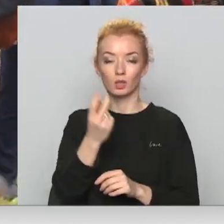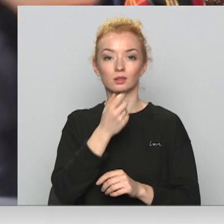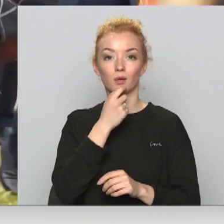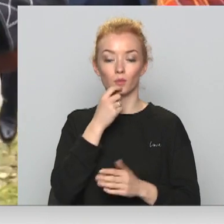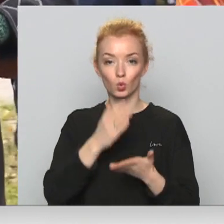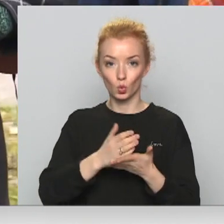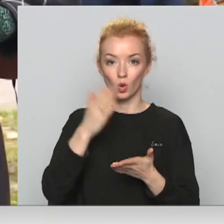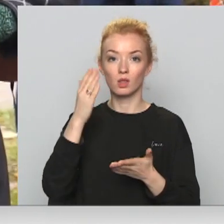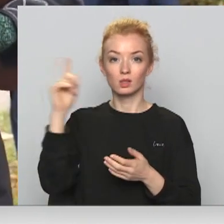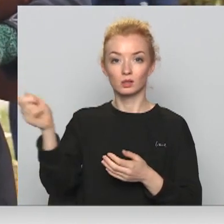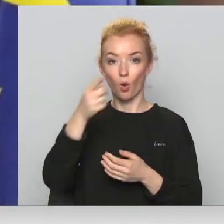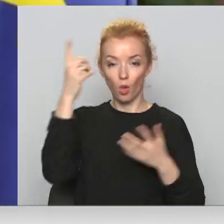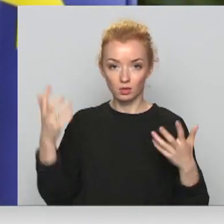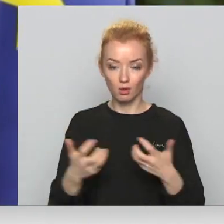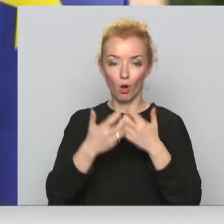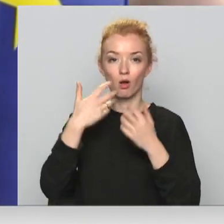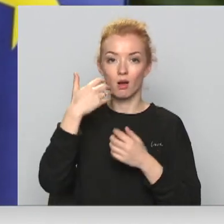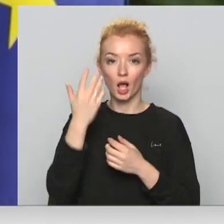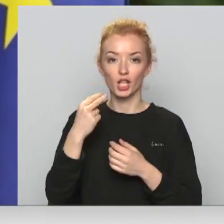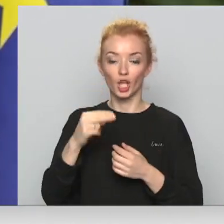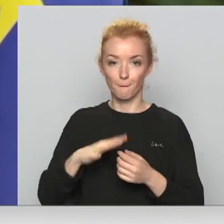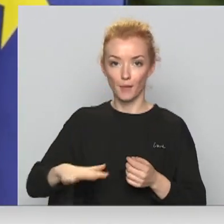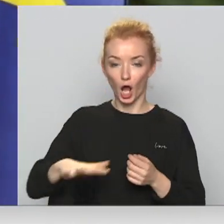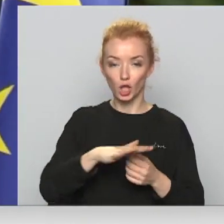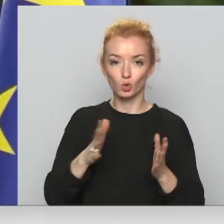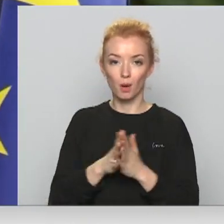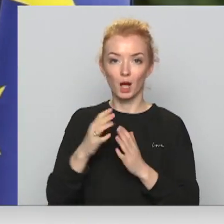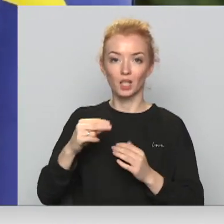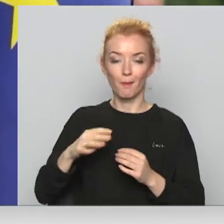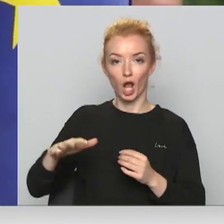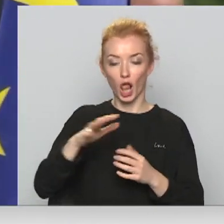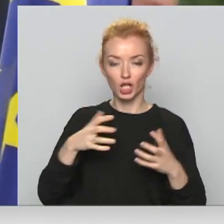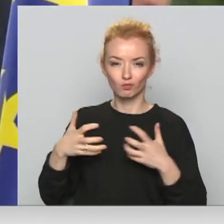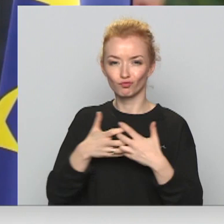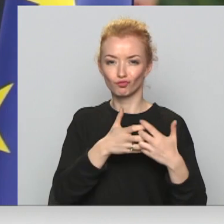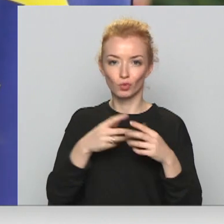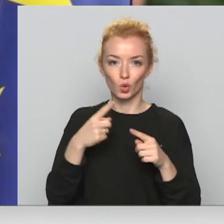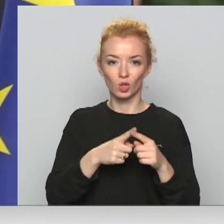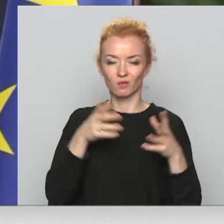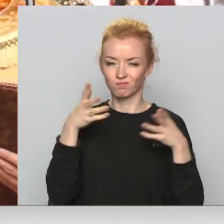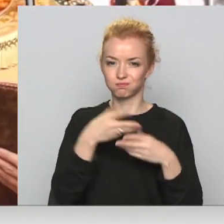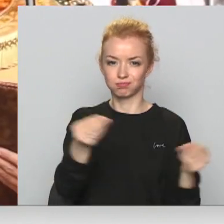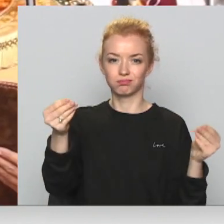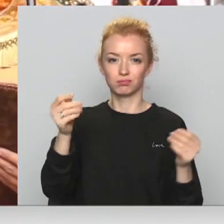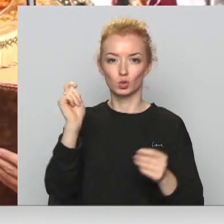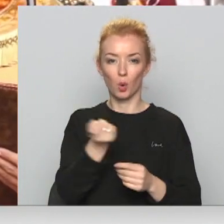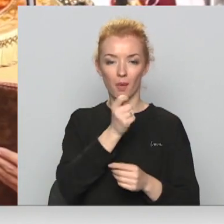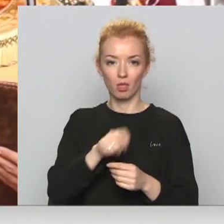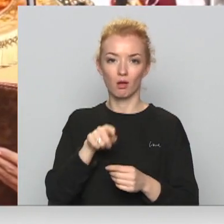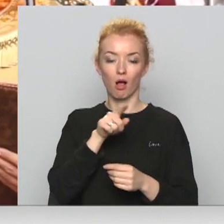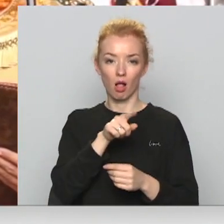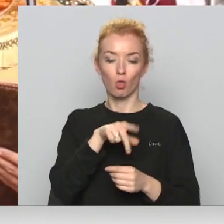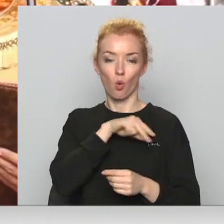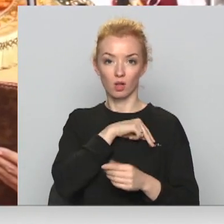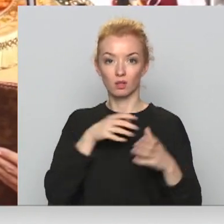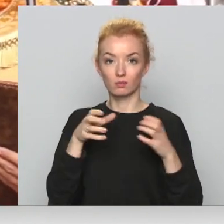Sestembrī notikusīs saules kauja, kad zemaiši kopā ar zemgaliešiem sakāv un iznīcināja zobenbrāju ordeni Vācu priekšpulku